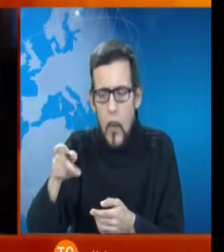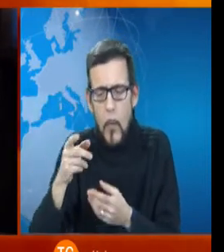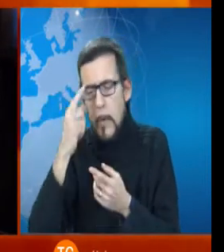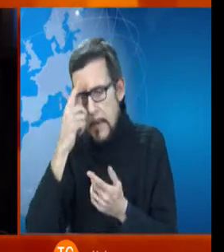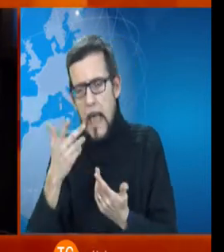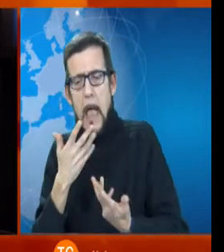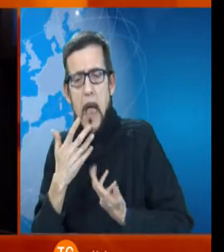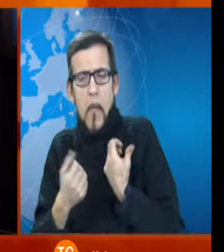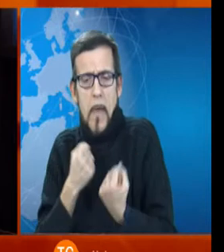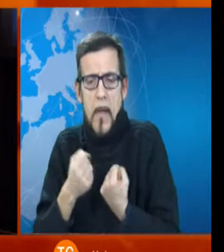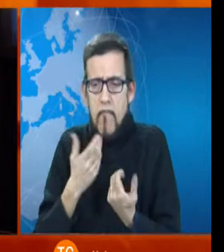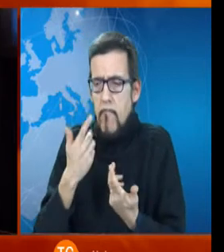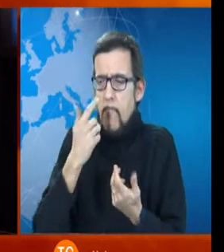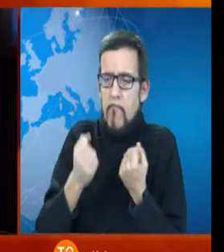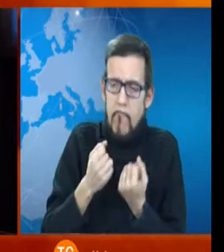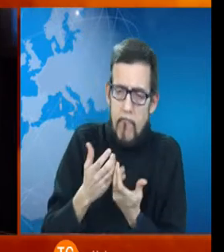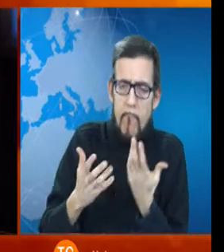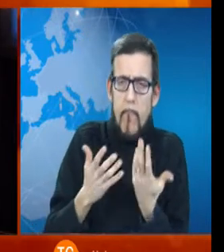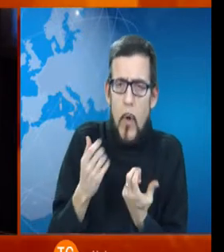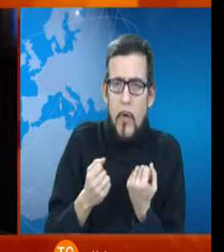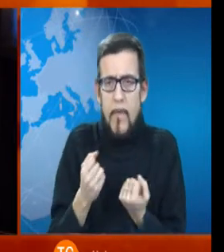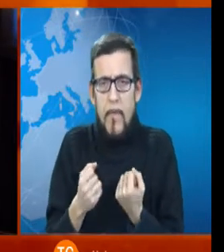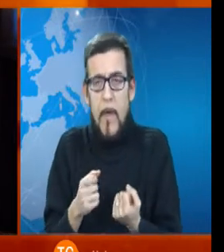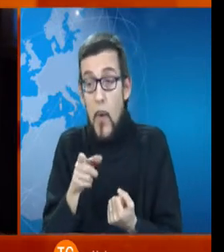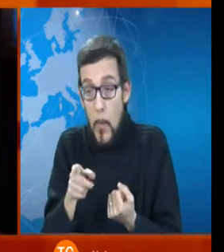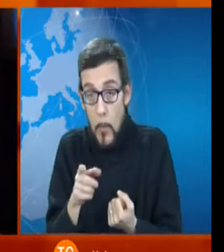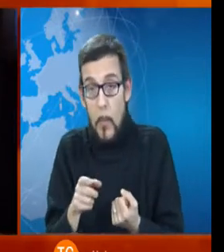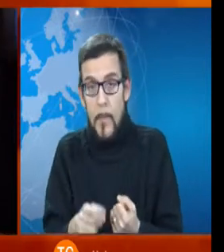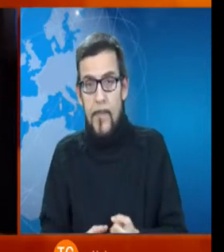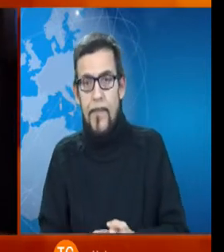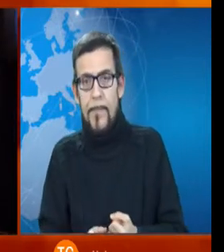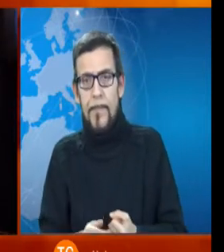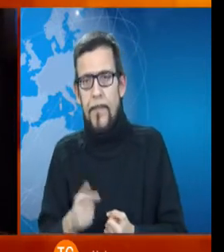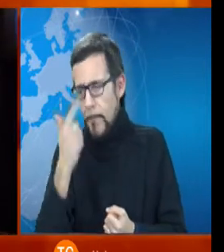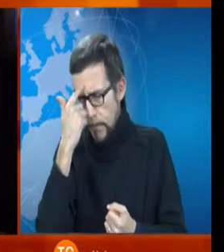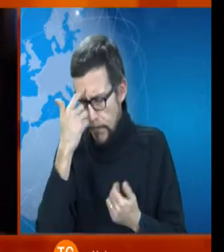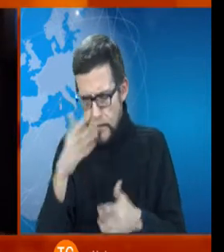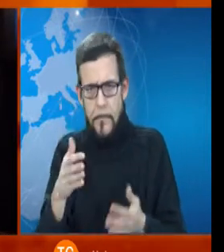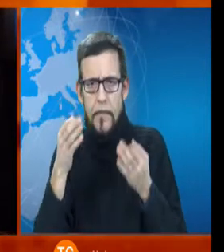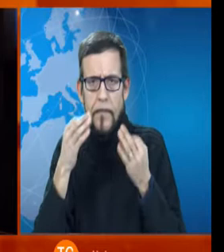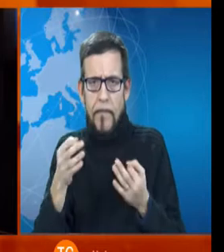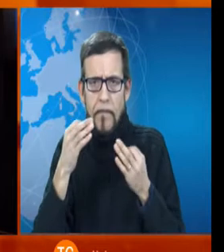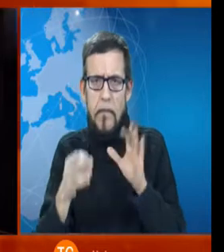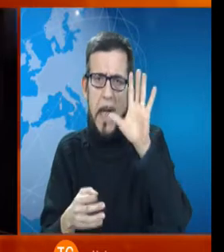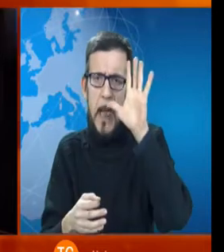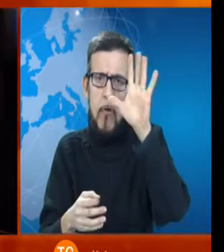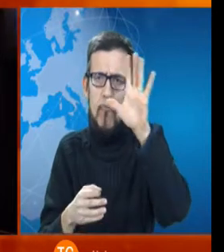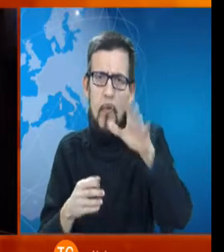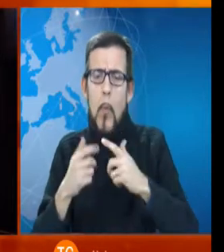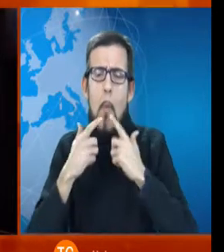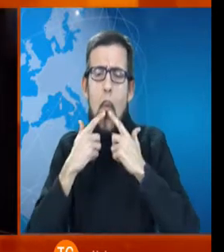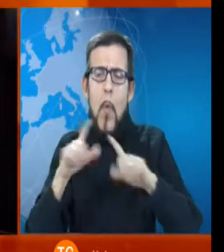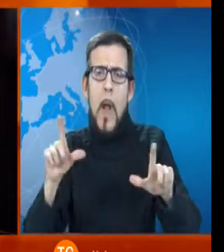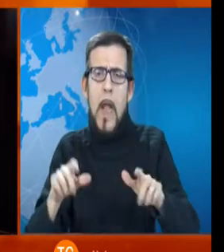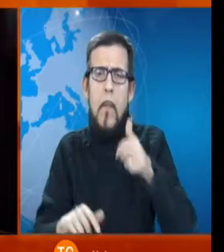tenete conto del fatto che Stefano Cardu sa parlare benissimo cinque lingue l'inglese, il francese, il